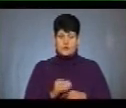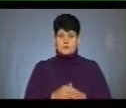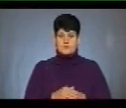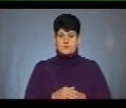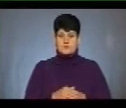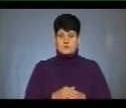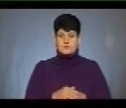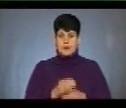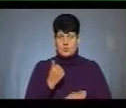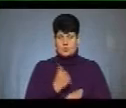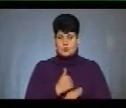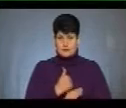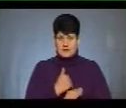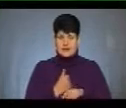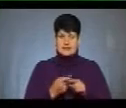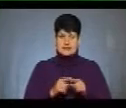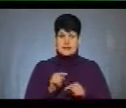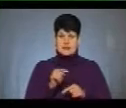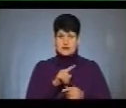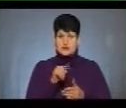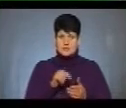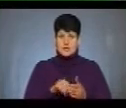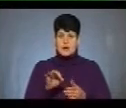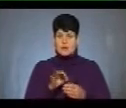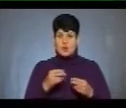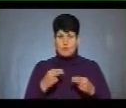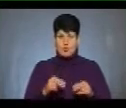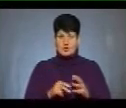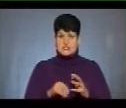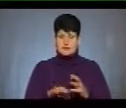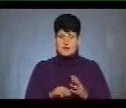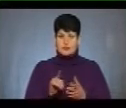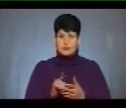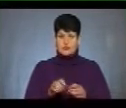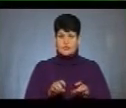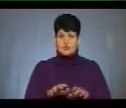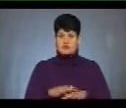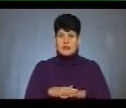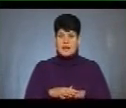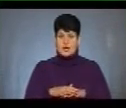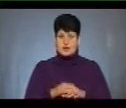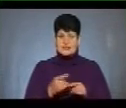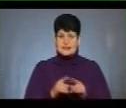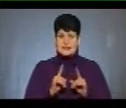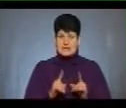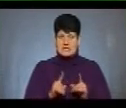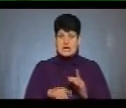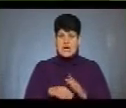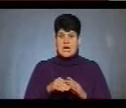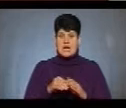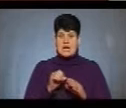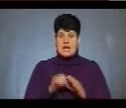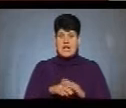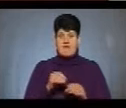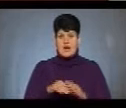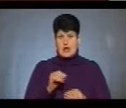А основне те, що питання про продаж землі має вирішити народ. Це тільки референдум може бути і все.